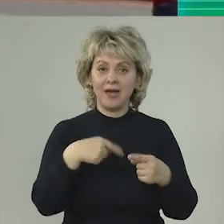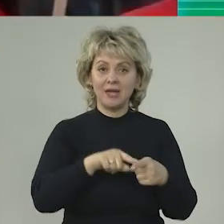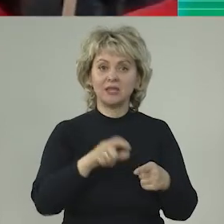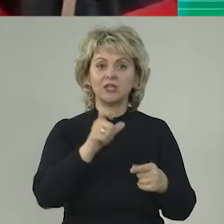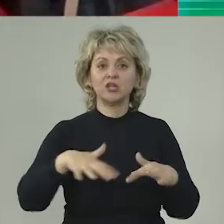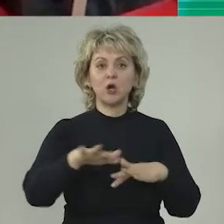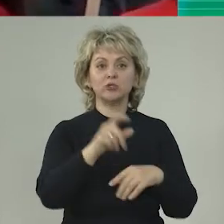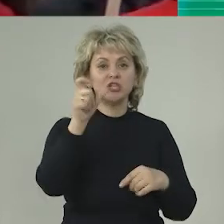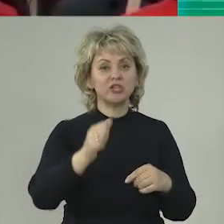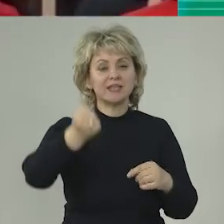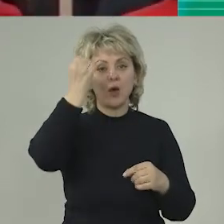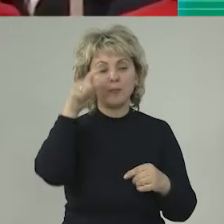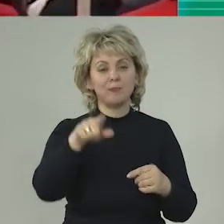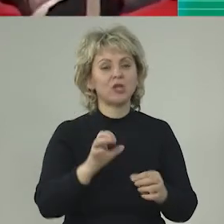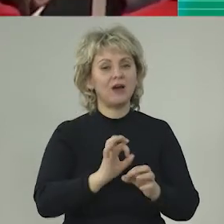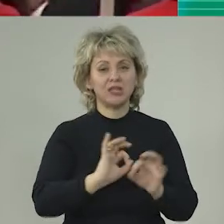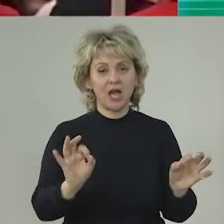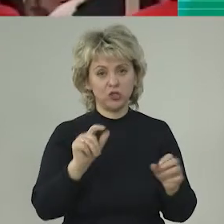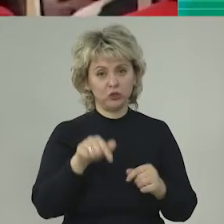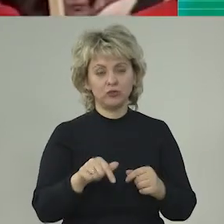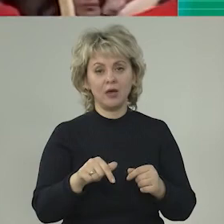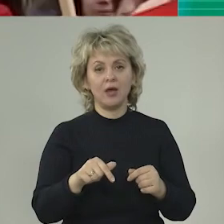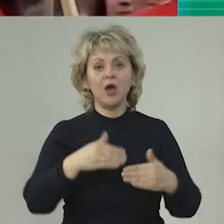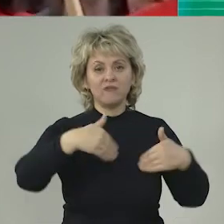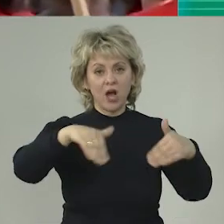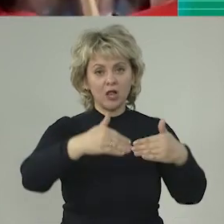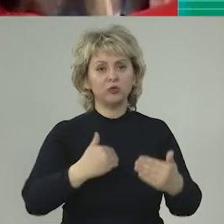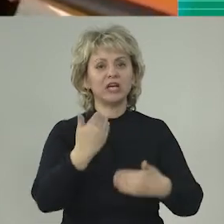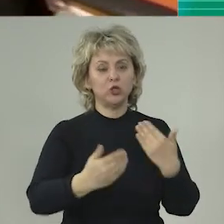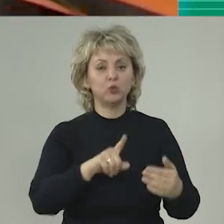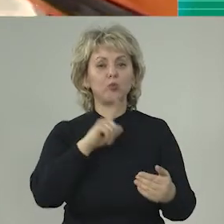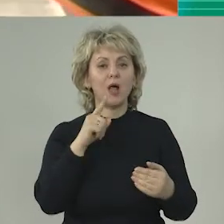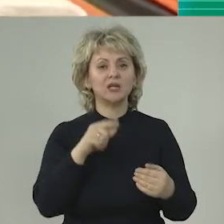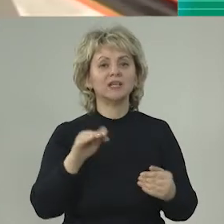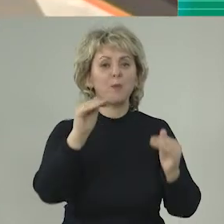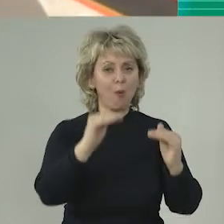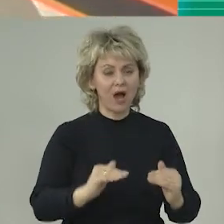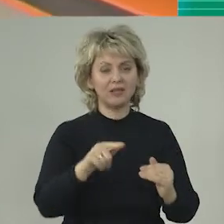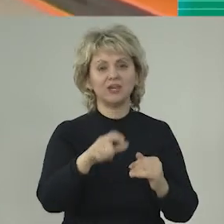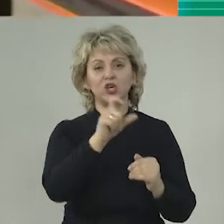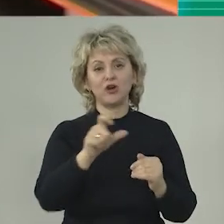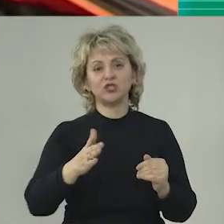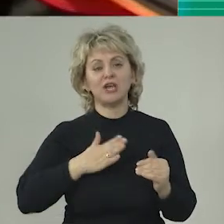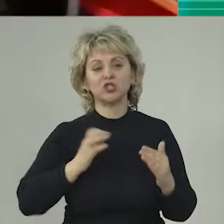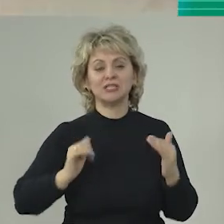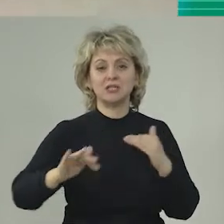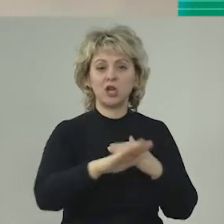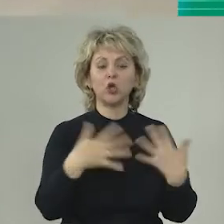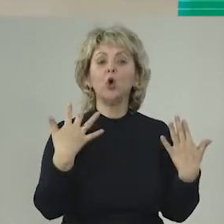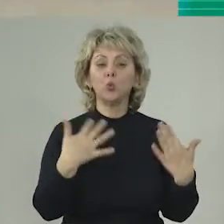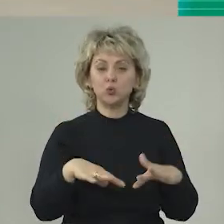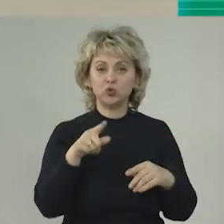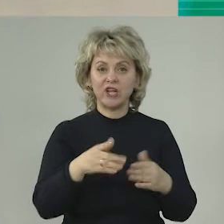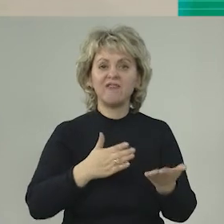народная человеческая память, это очень здорово. В колоннах идут молодые, совсем маленькие граждане нашей страны,